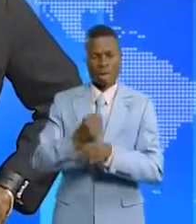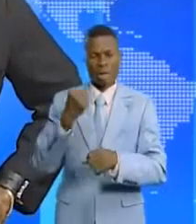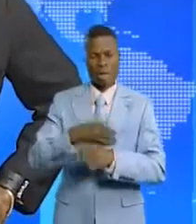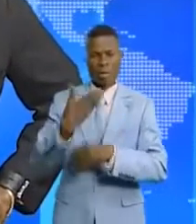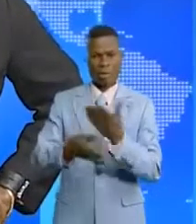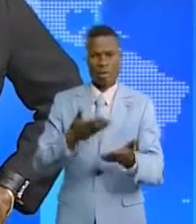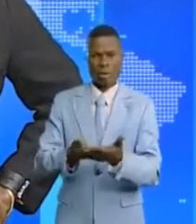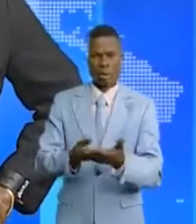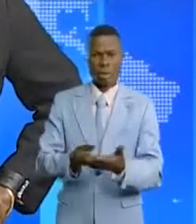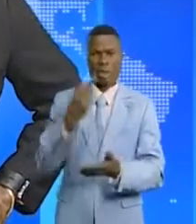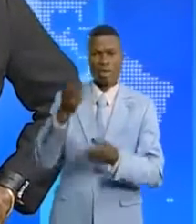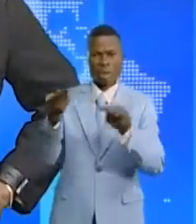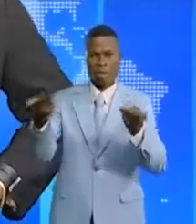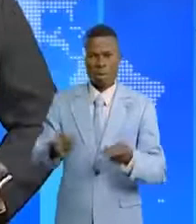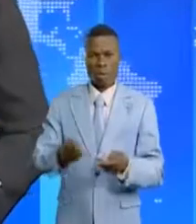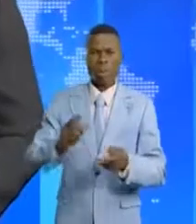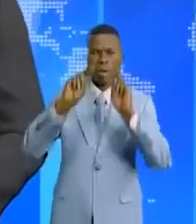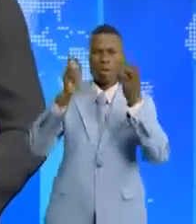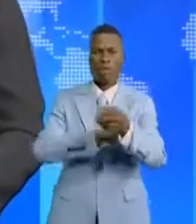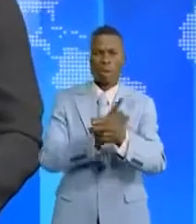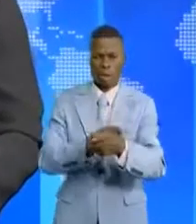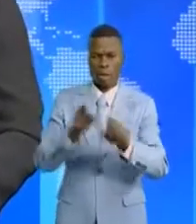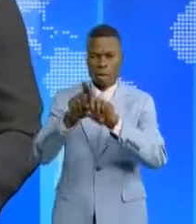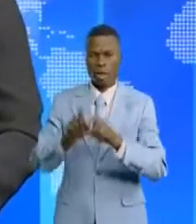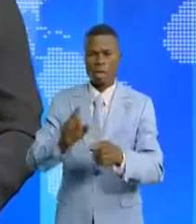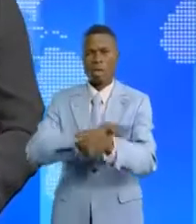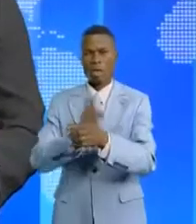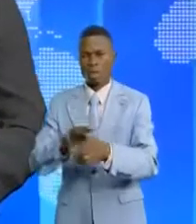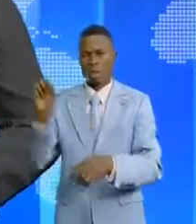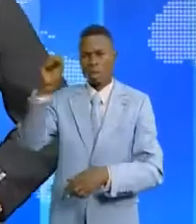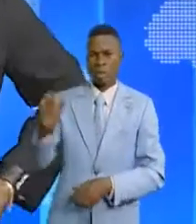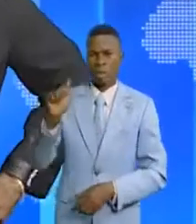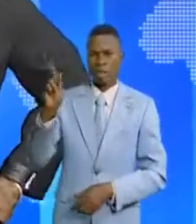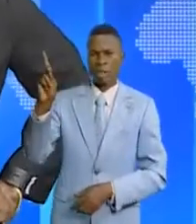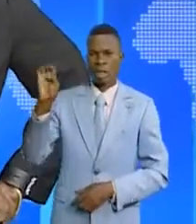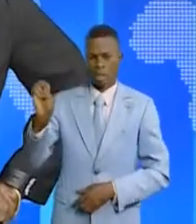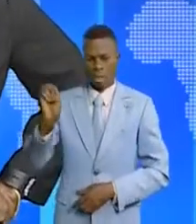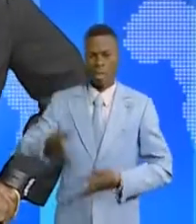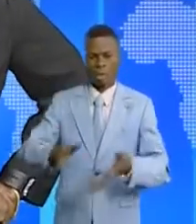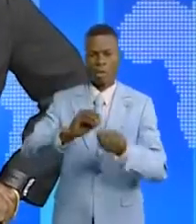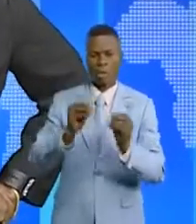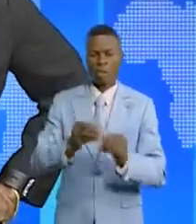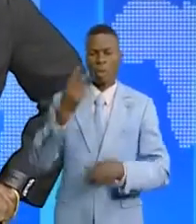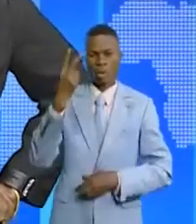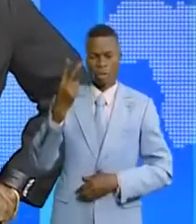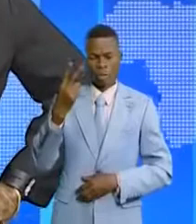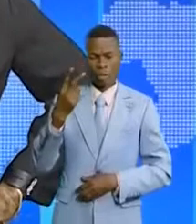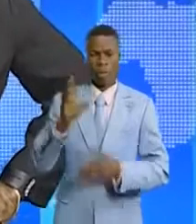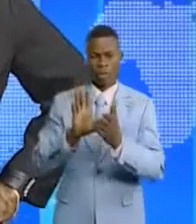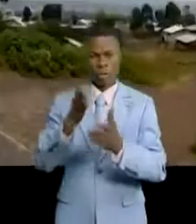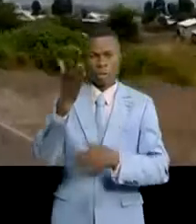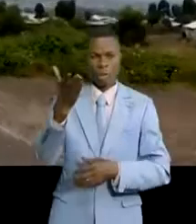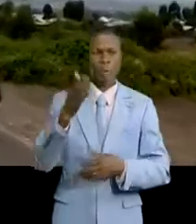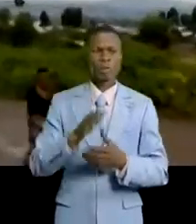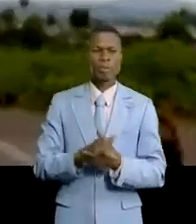travaux sur deux sections, Goma Routchuru et Goma Saké.'est sur la route nationale numéro 2, Blesbo-Kokia.